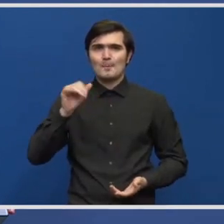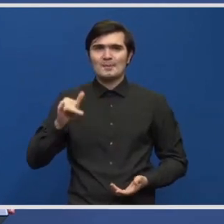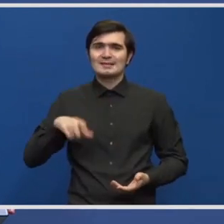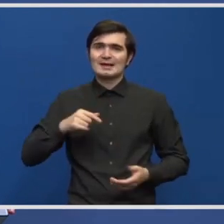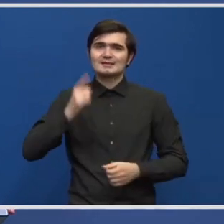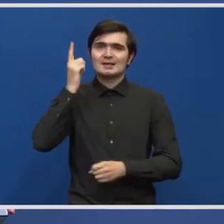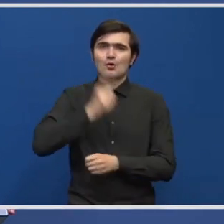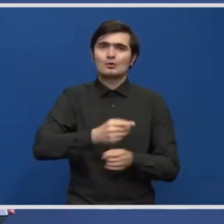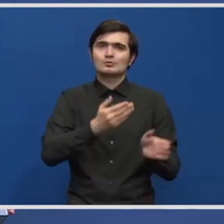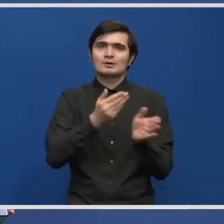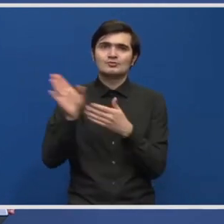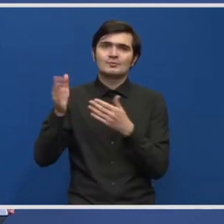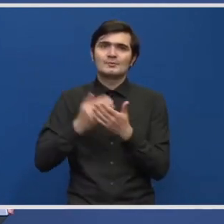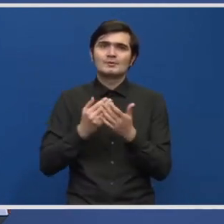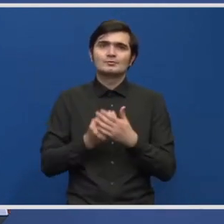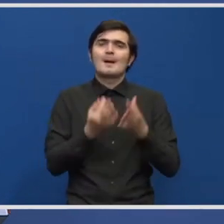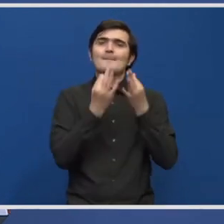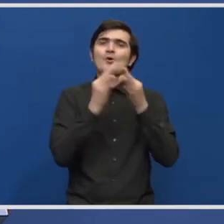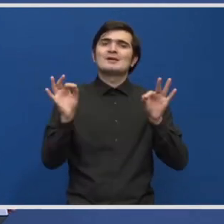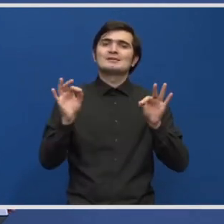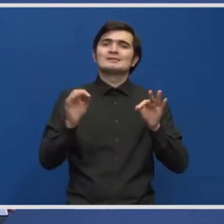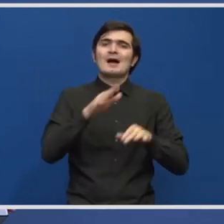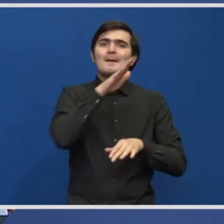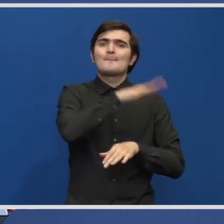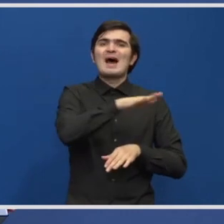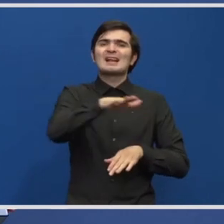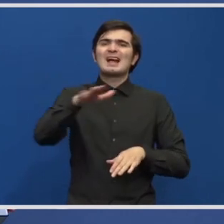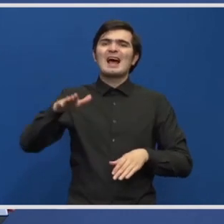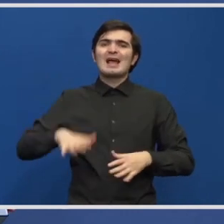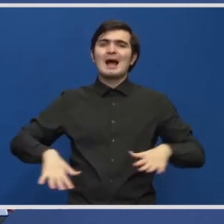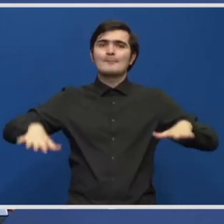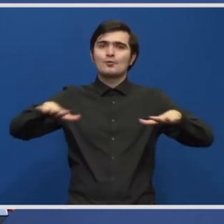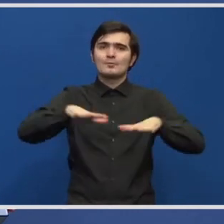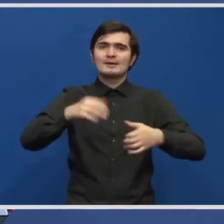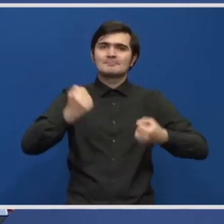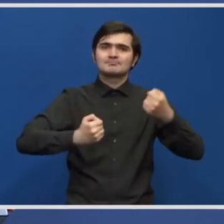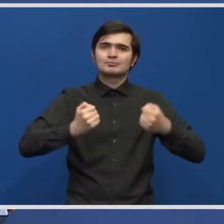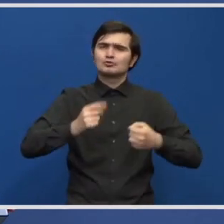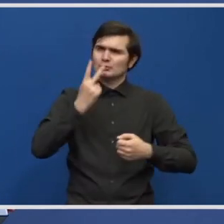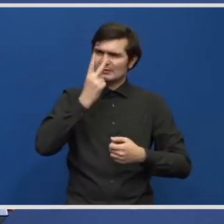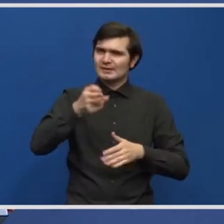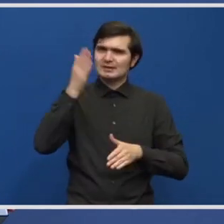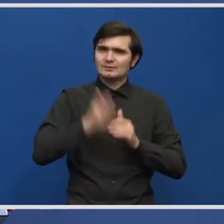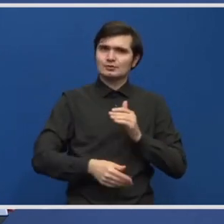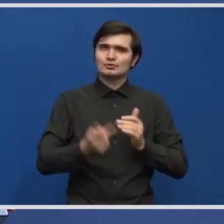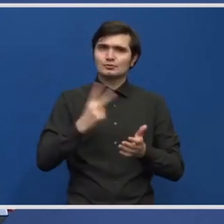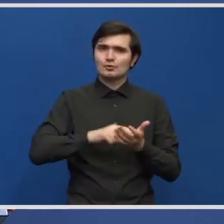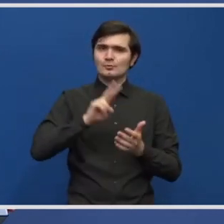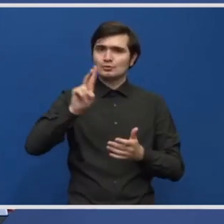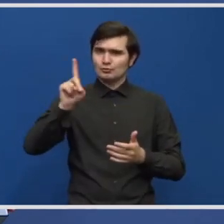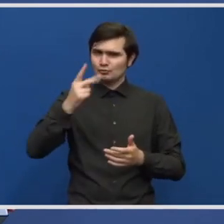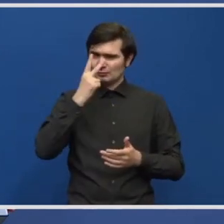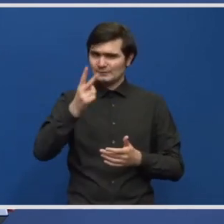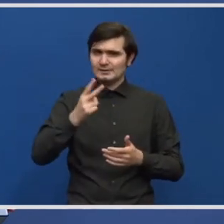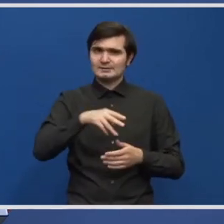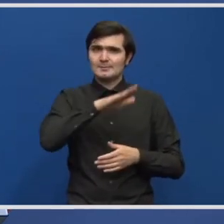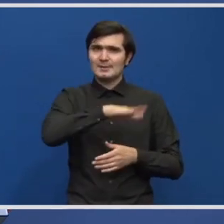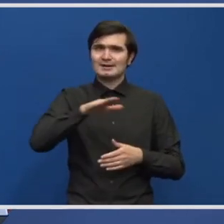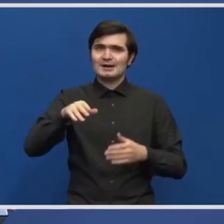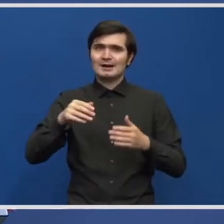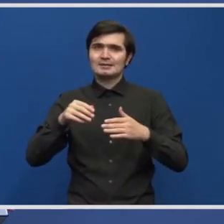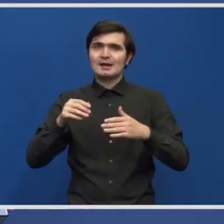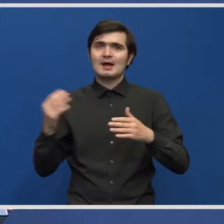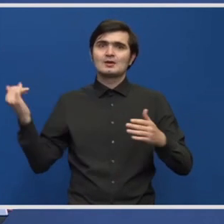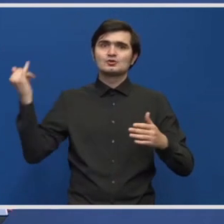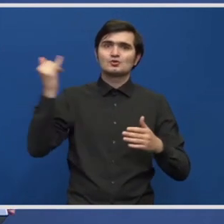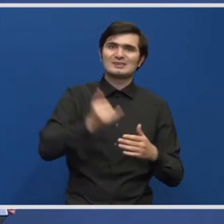dat ordinul de începere pentru modernizarea parcărilor publice. În sfârșit vom avea acolo la sfârșitului 2021 parcarea de la Sosir spre etajată